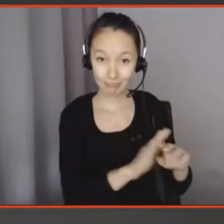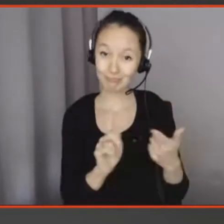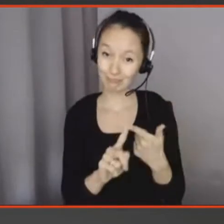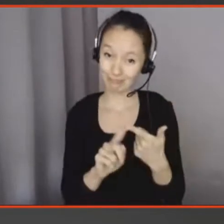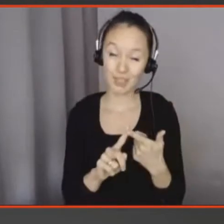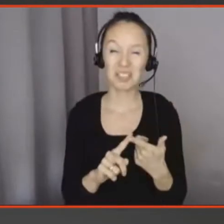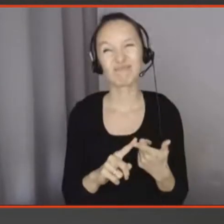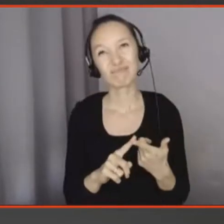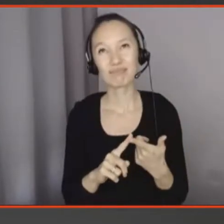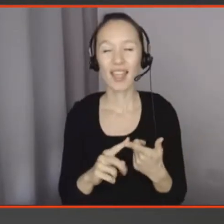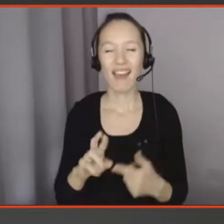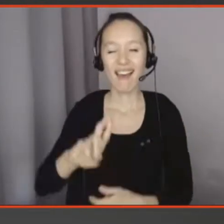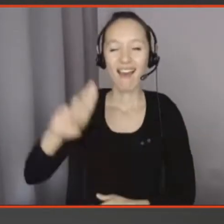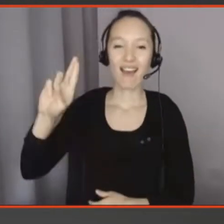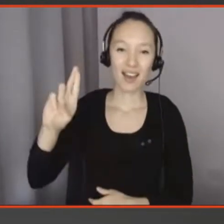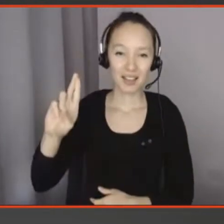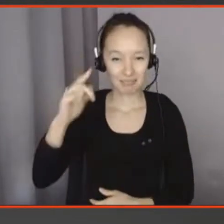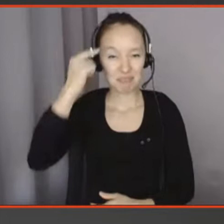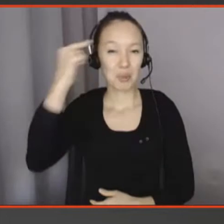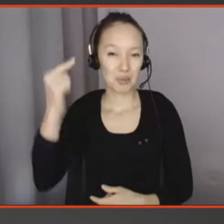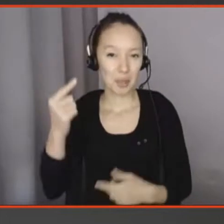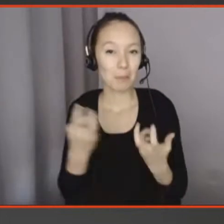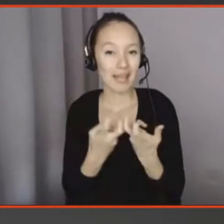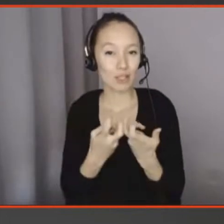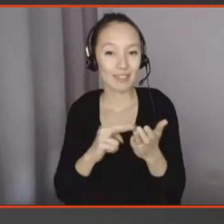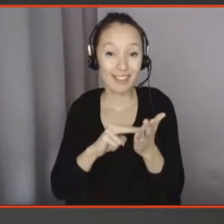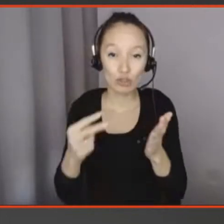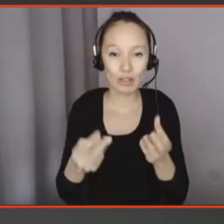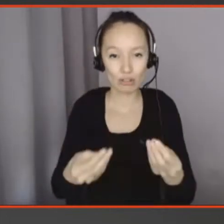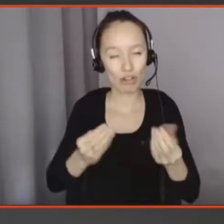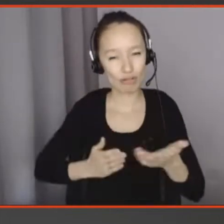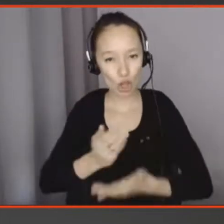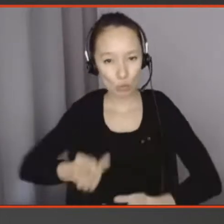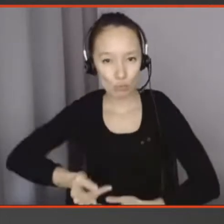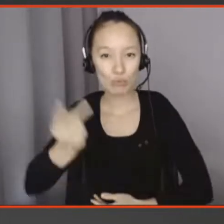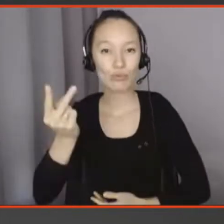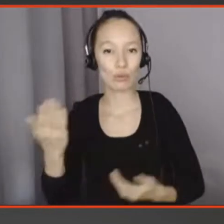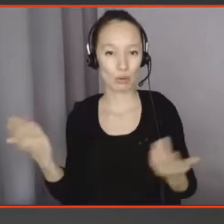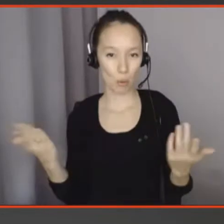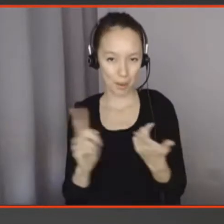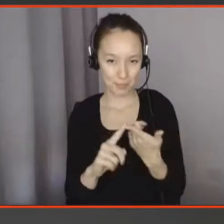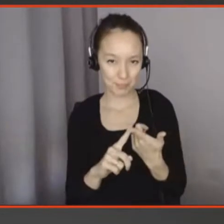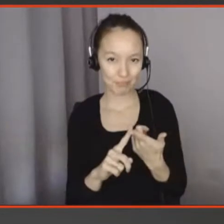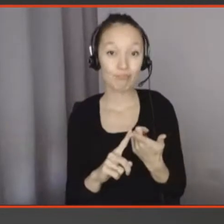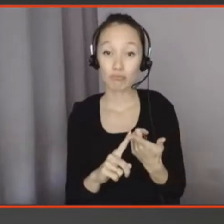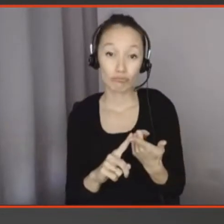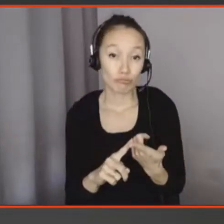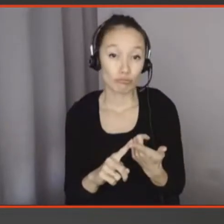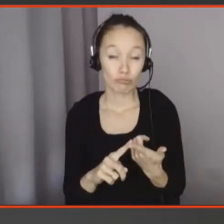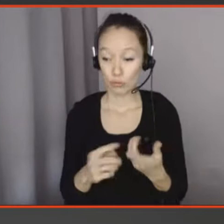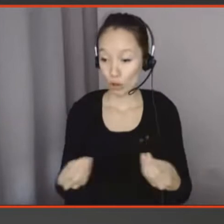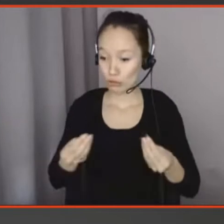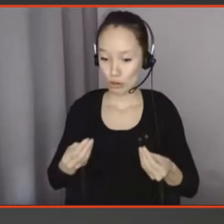mais les objets ou les technologies qui auraient du sens, qui seraient plus meaningful, sont aussi des objets auxquels les gens se sentiraient attachés.